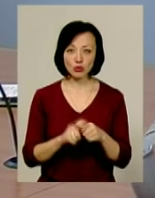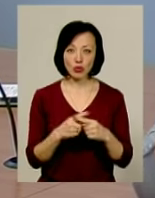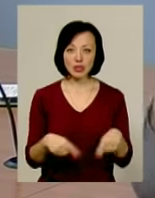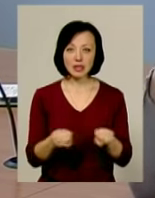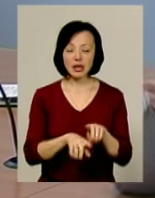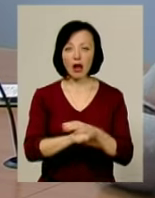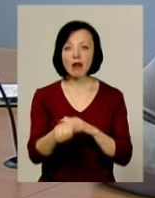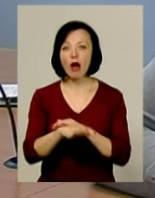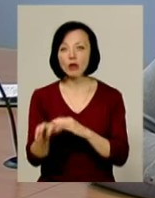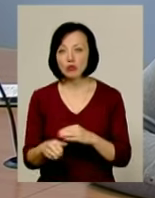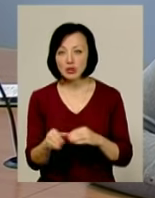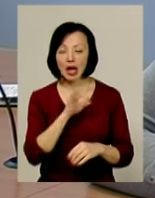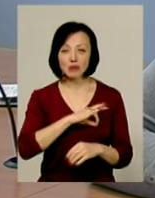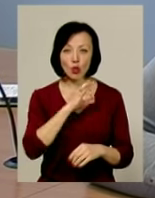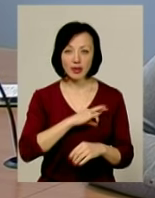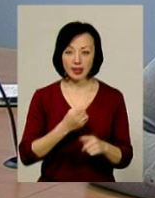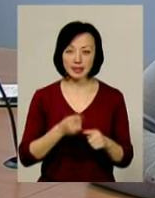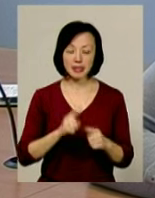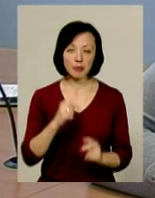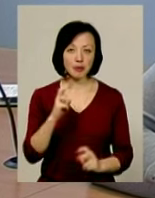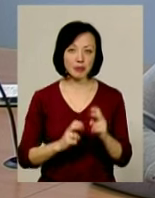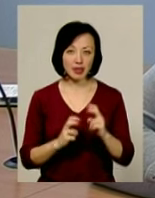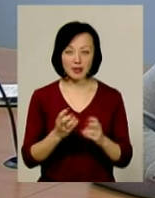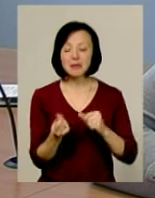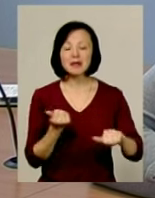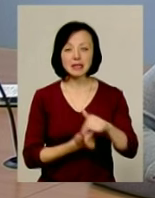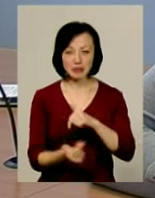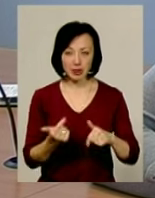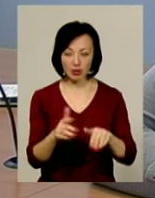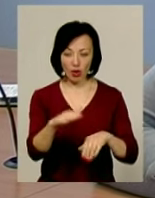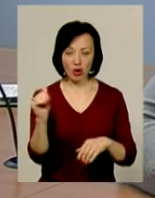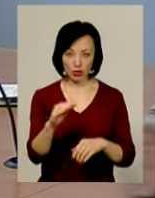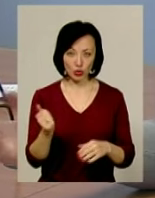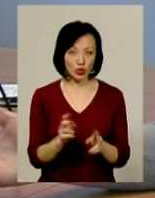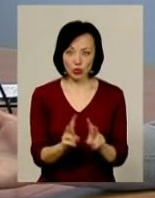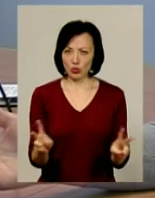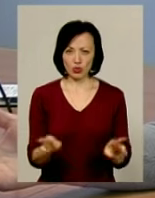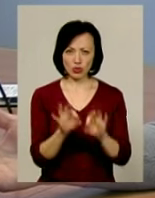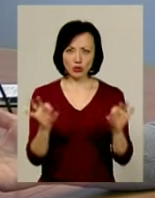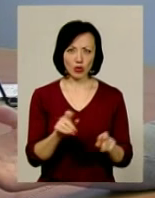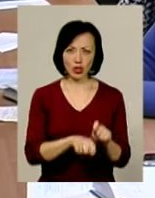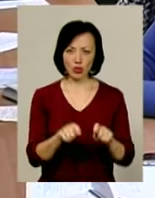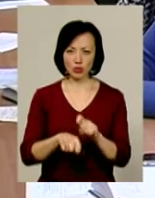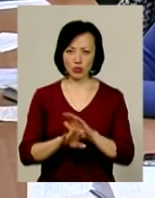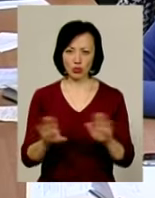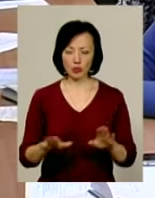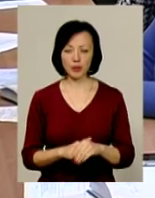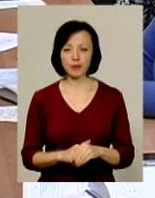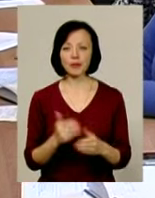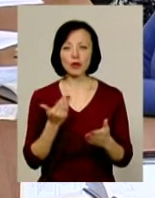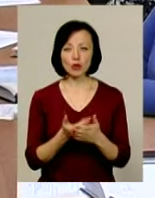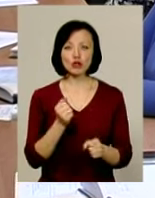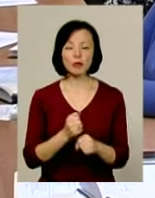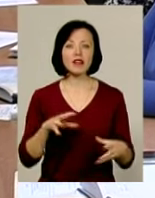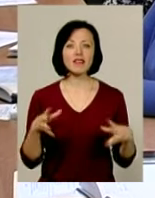скільки крадуть з експлуатації, з тих же підприємців, котрі знімають в оренду, ніхто ж нічого не контролює. Отож, дійшли